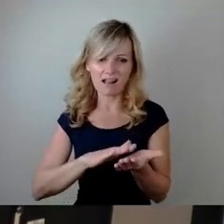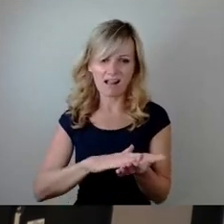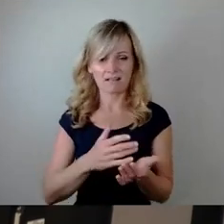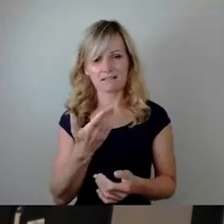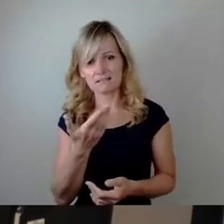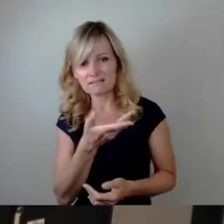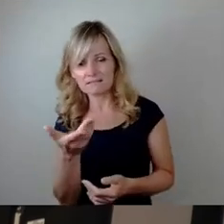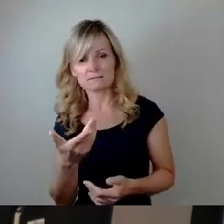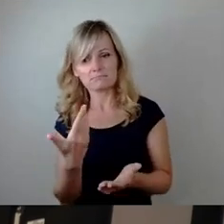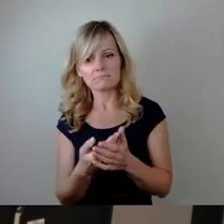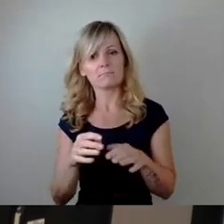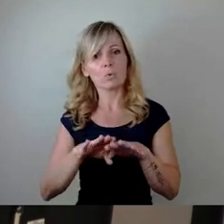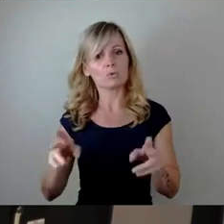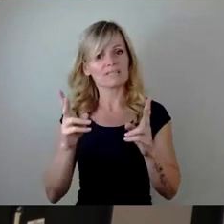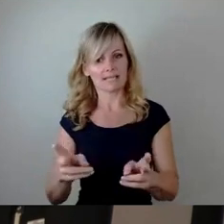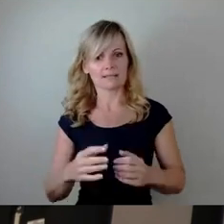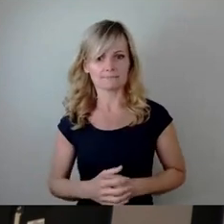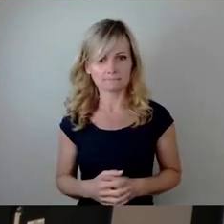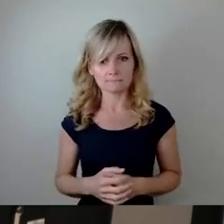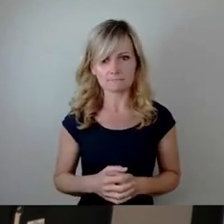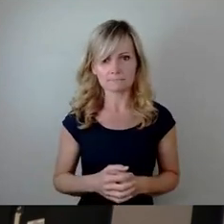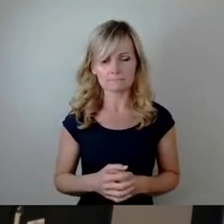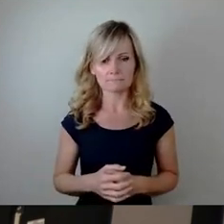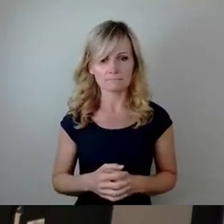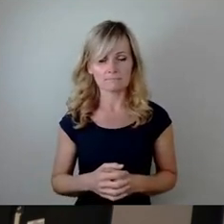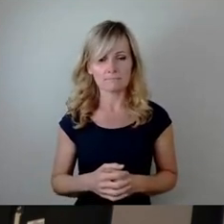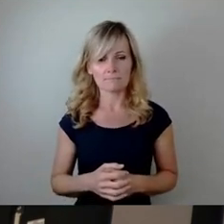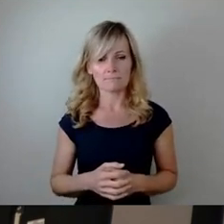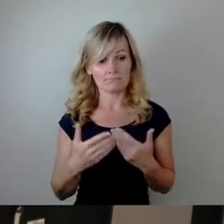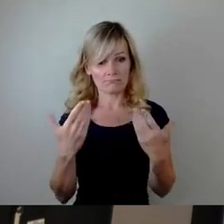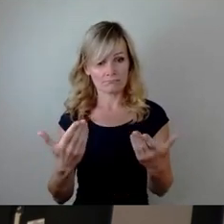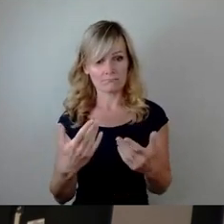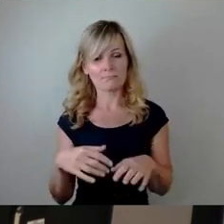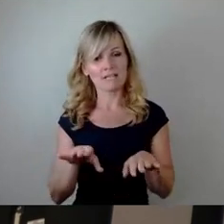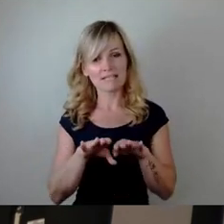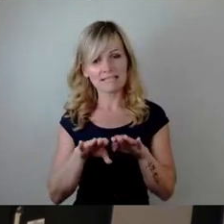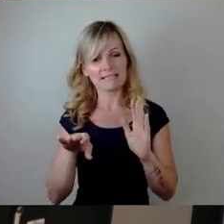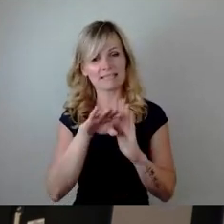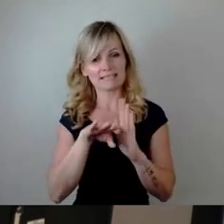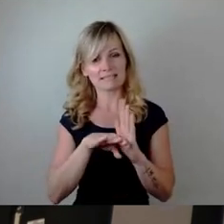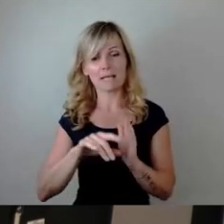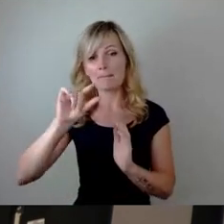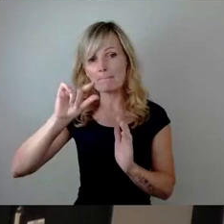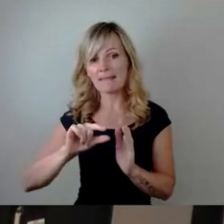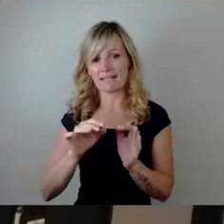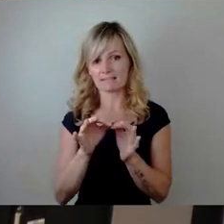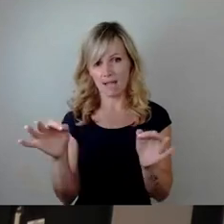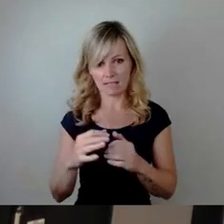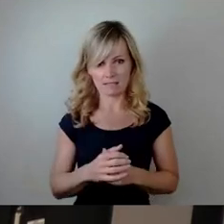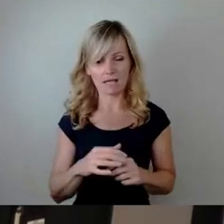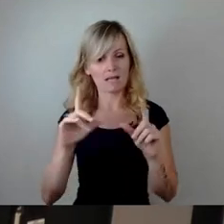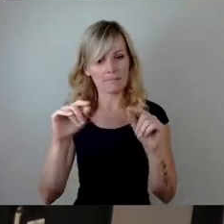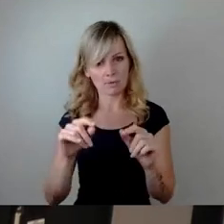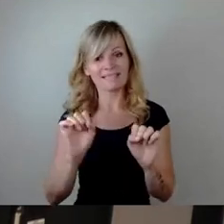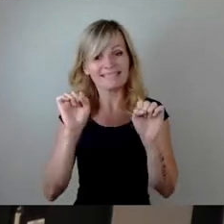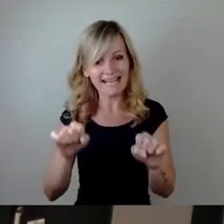Grundrechte und fast ausschließlich gesetzliche Mindestmaße, über die wir hier reden. Damit lebt es sich, aber es lebt sich nicht automatisch gut